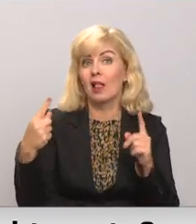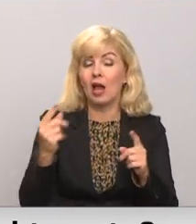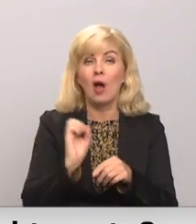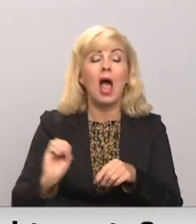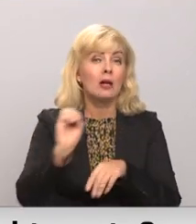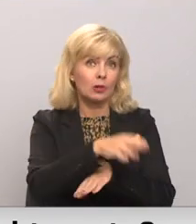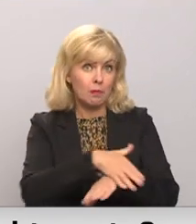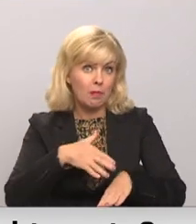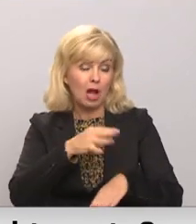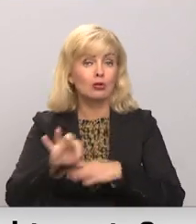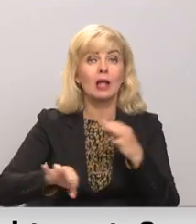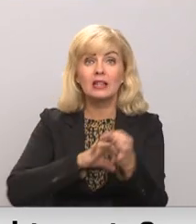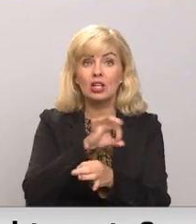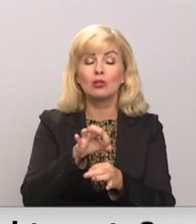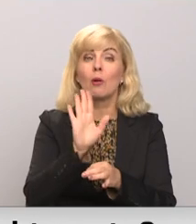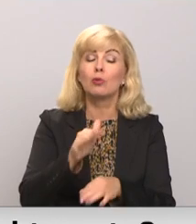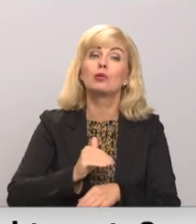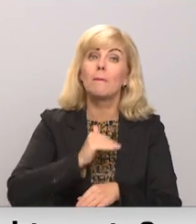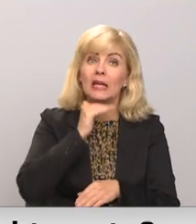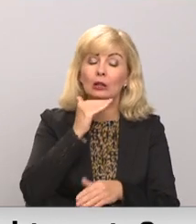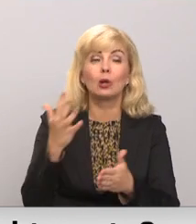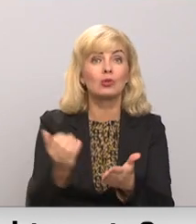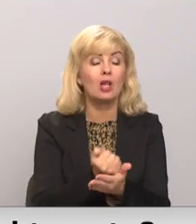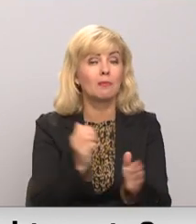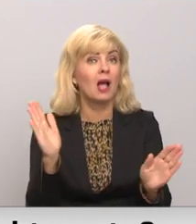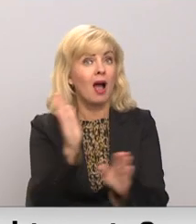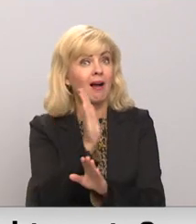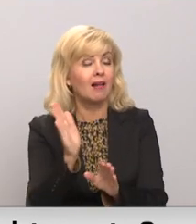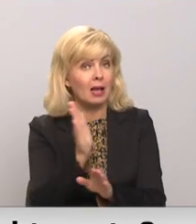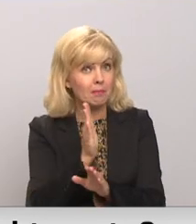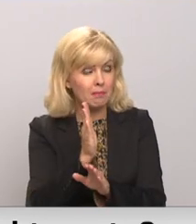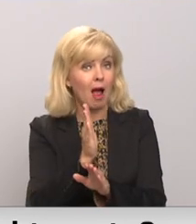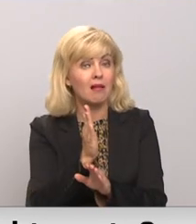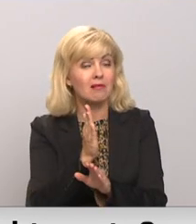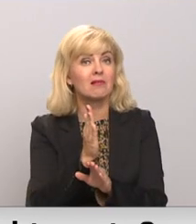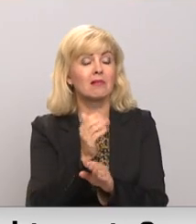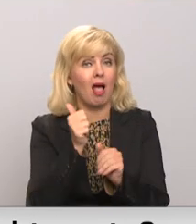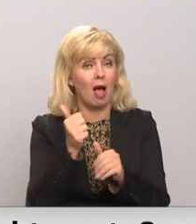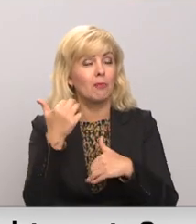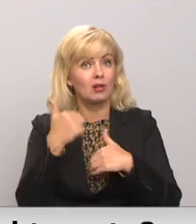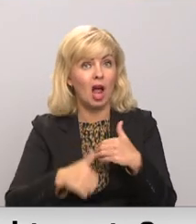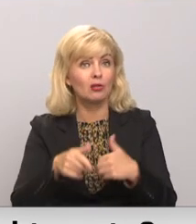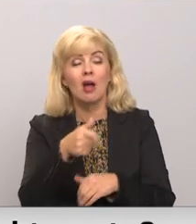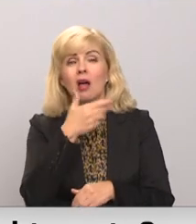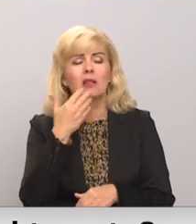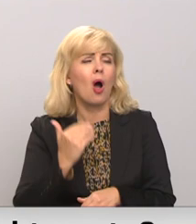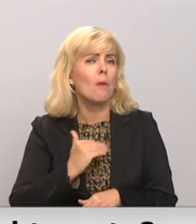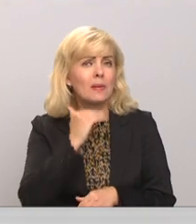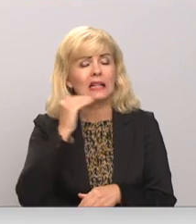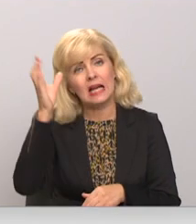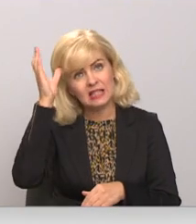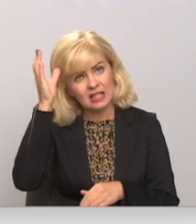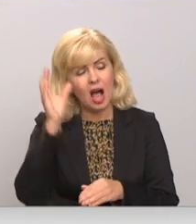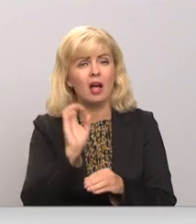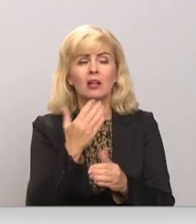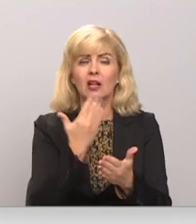parlamentā šobrīd tiek diskutēts, vai ar to būs gana, lai sasniegtu klimata neutralitāti. Tas nav pietiekami. Zināt nerāda, ka